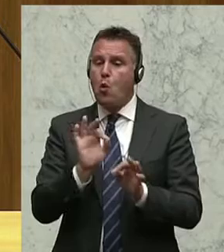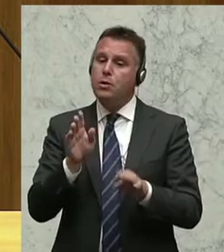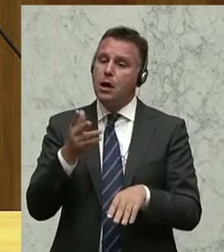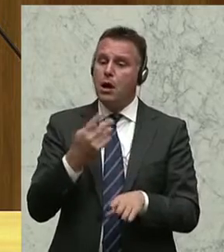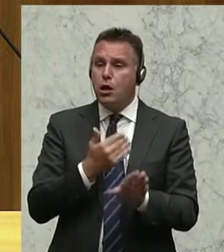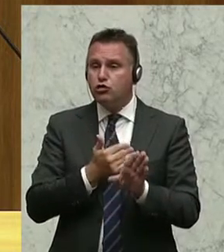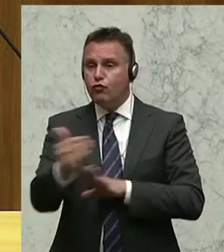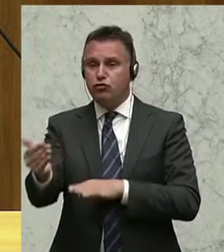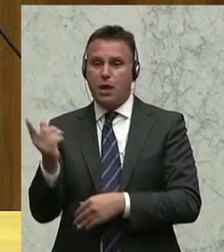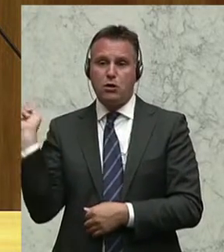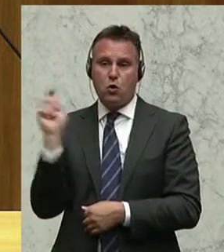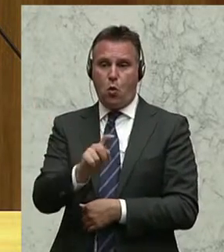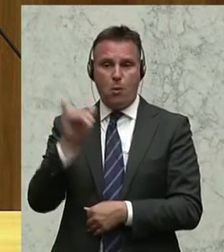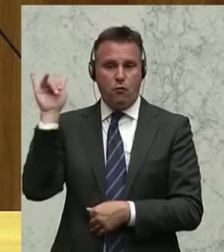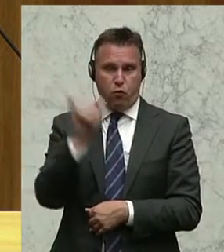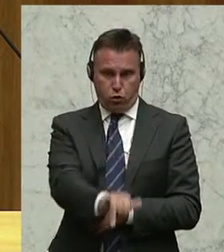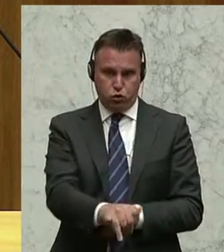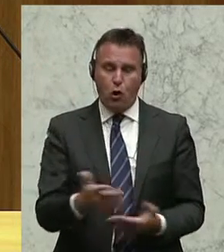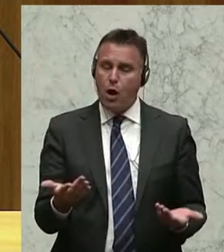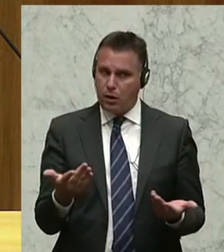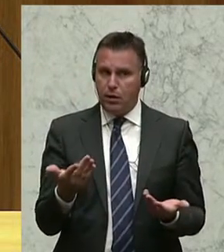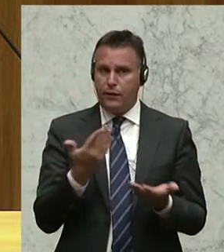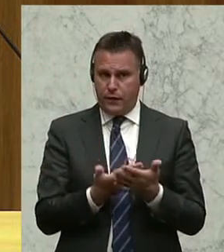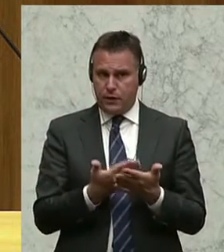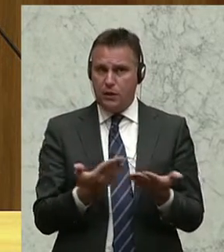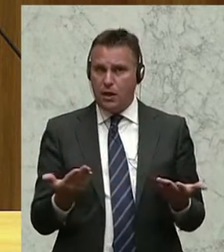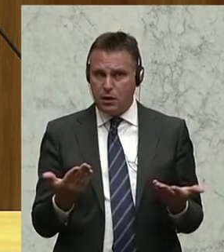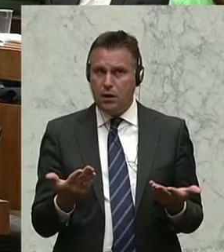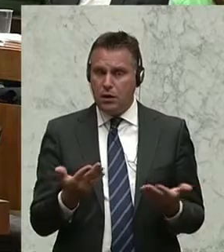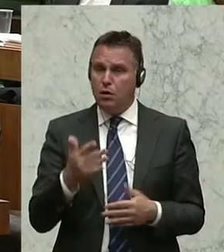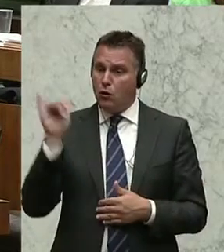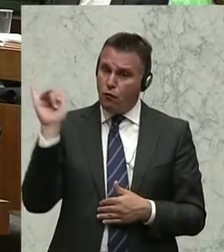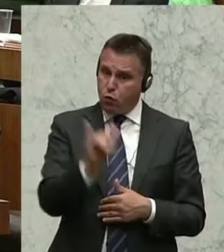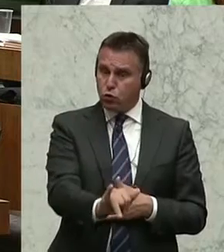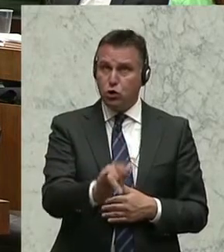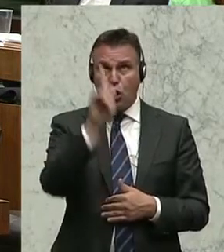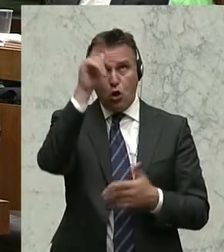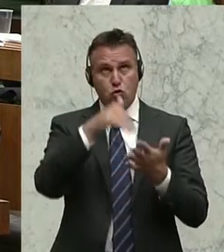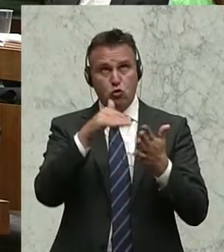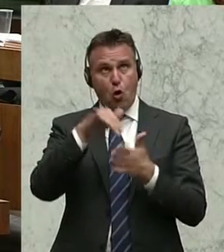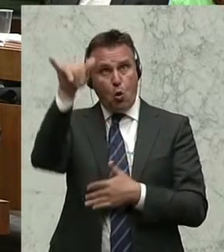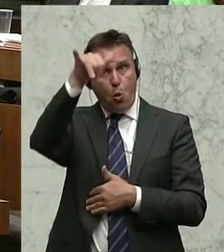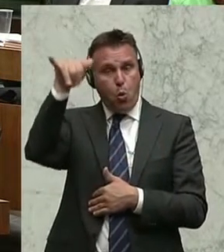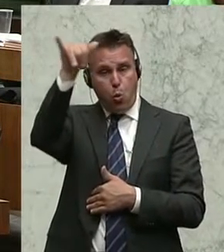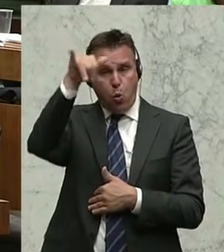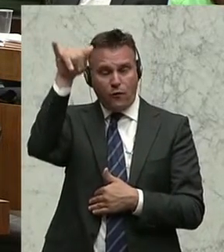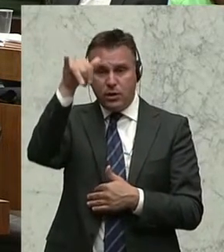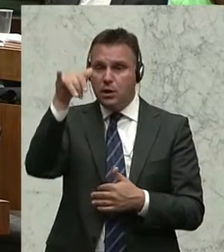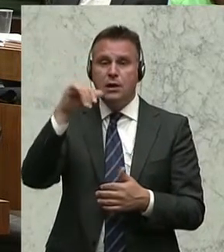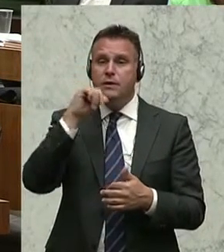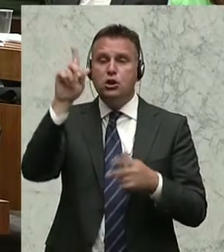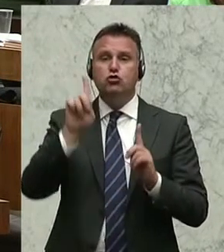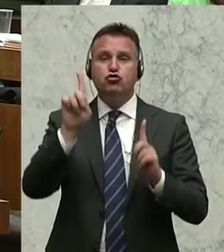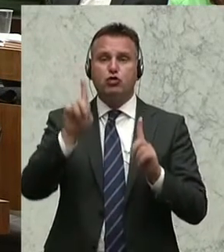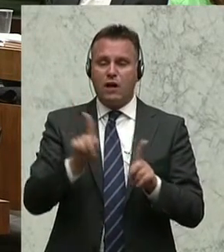angemeldeten Landung. Das heißt im Klartext, ein Flugzeug, das sich in der Luft befindet, bleibt ja nicht auf der Straße